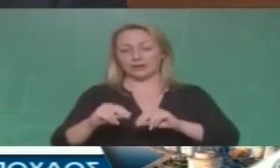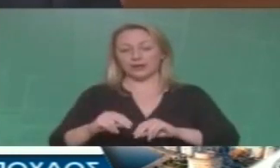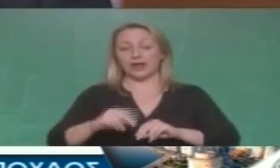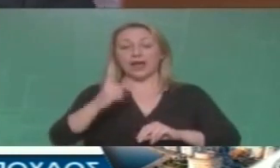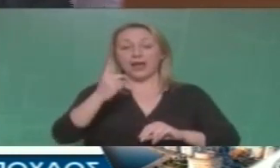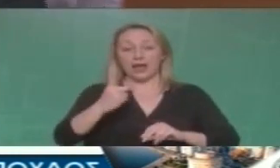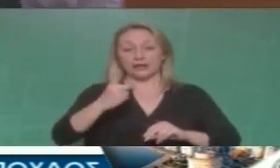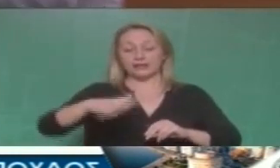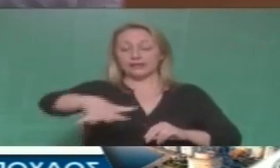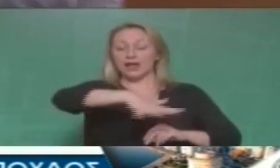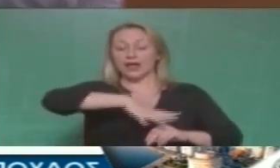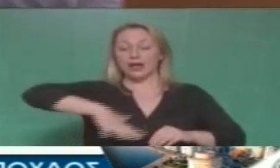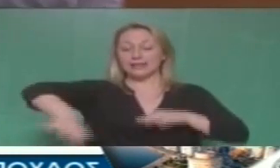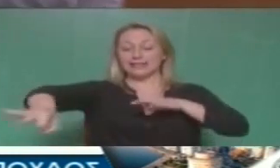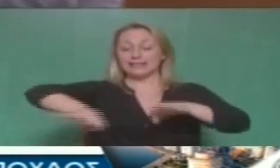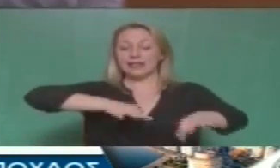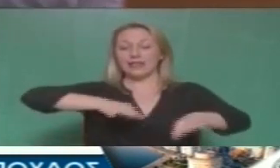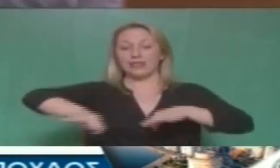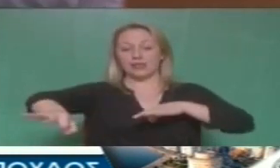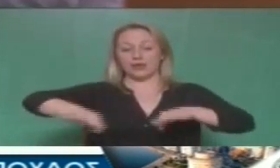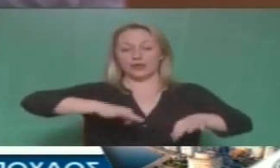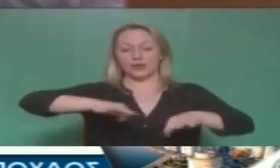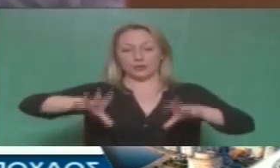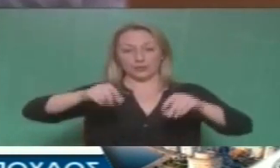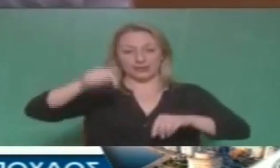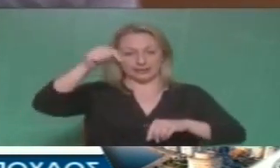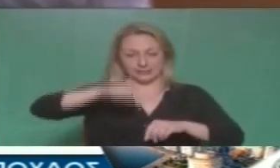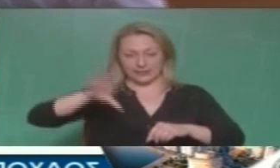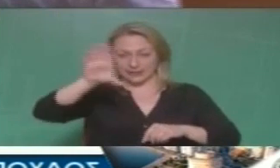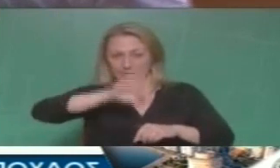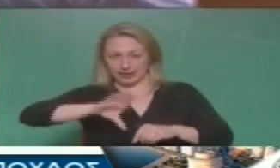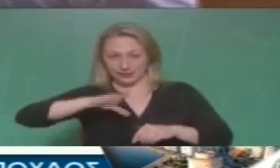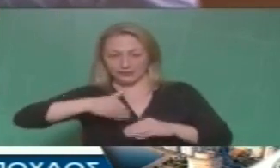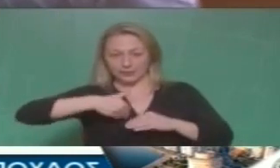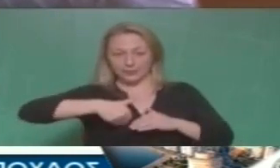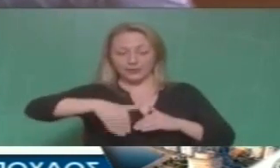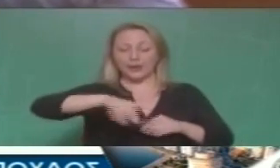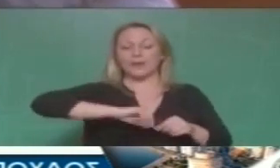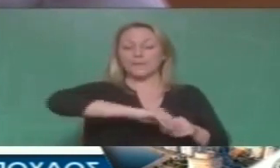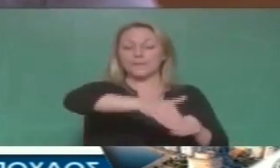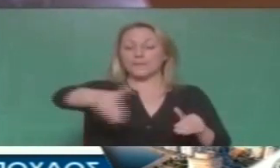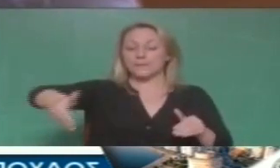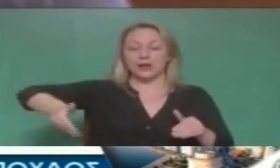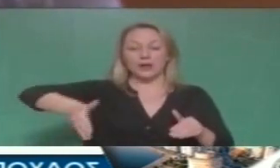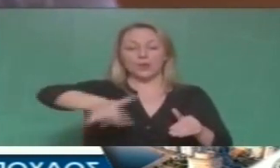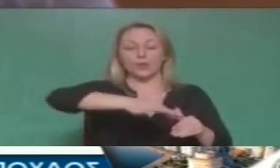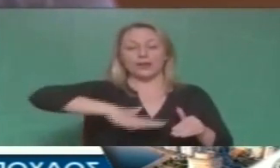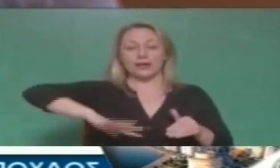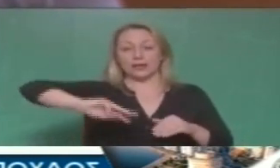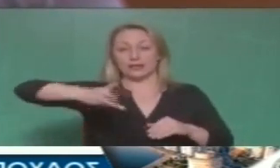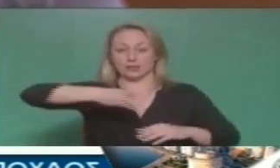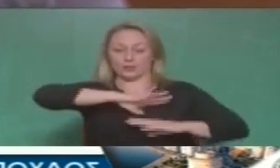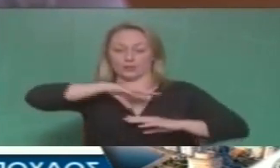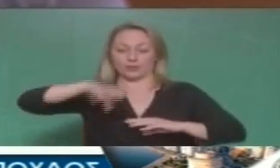ενιαίος σχεδιασμός συγκροτημένος όχι μόνο για τη σημερινή έκθεση αλλά για όλη αυτή την περιοχή που συμπεριλαμβάνει το τρίτο σώμα στρατού